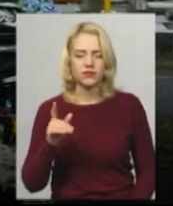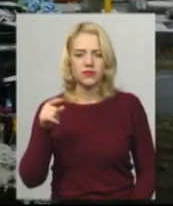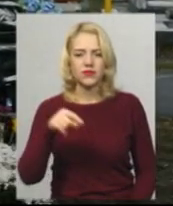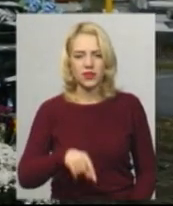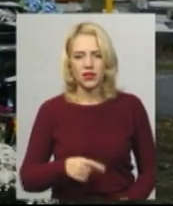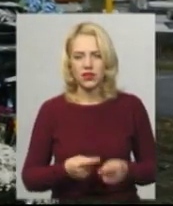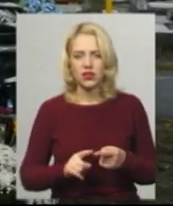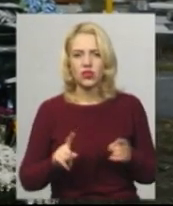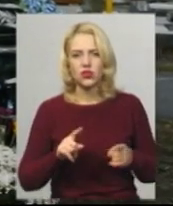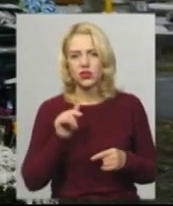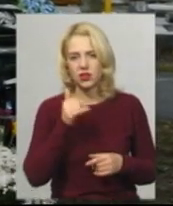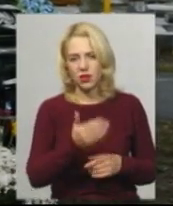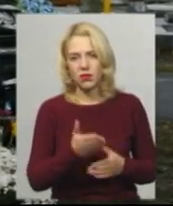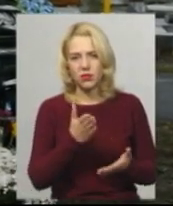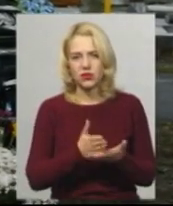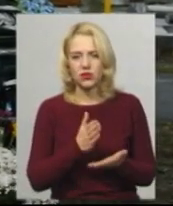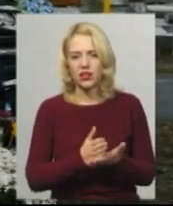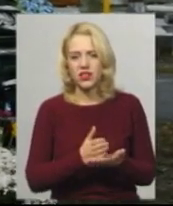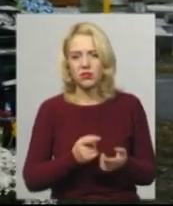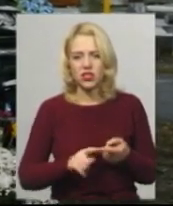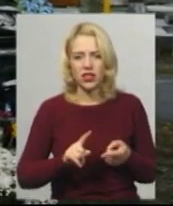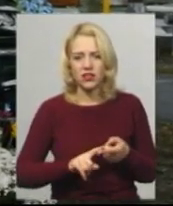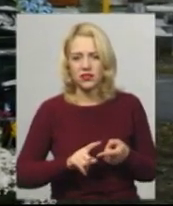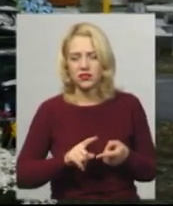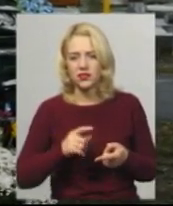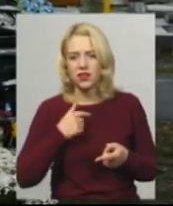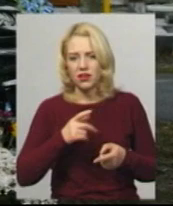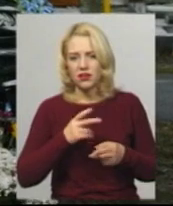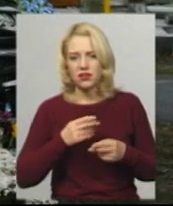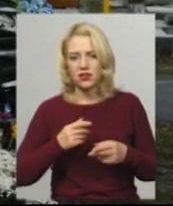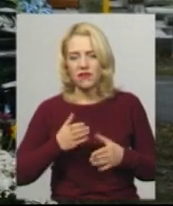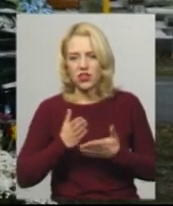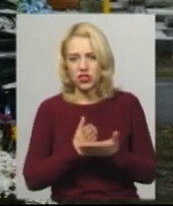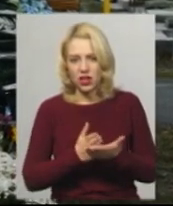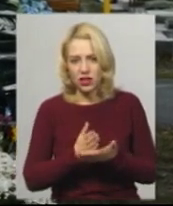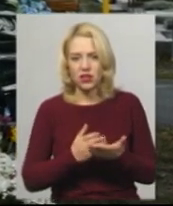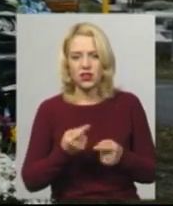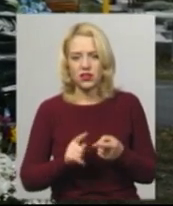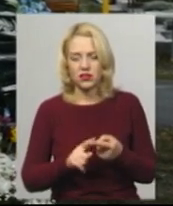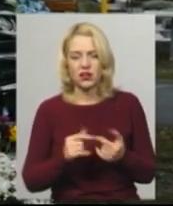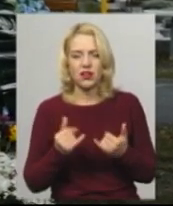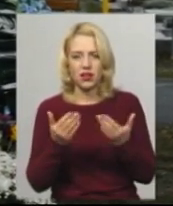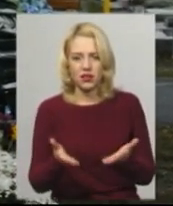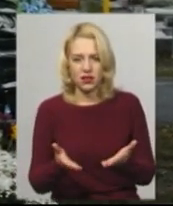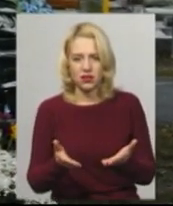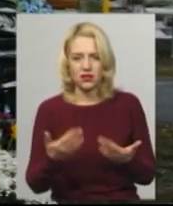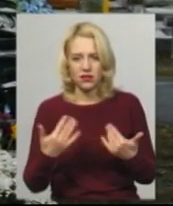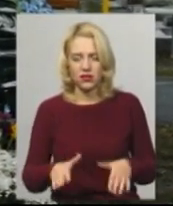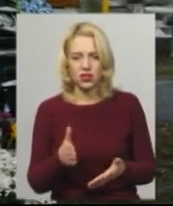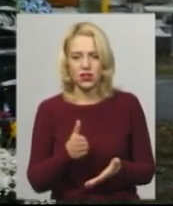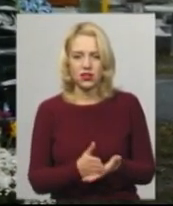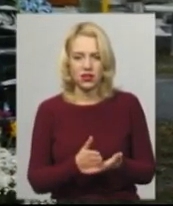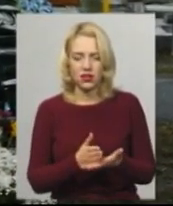те, що з ними присутні капелан, військовий священник, для них це вже є